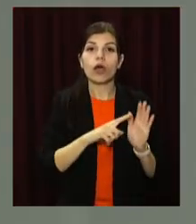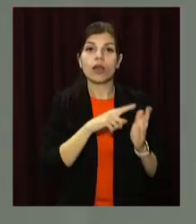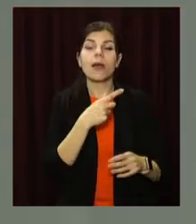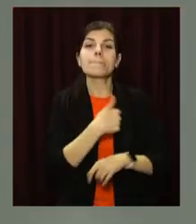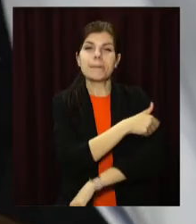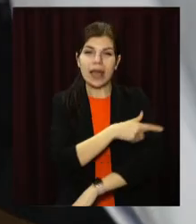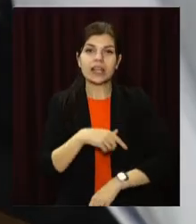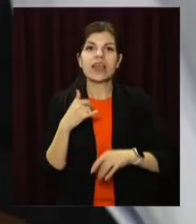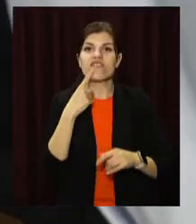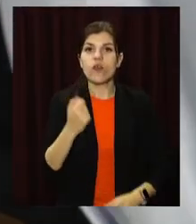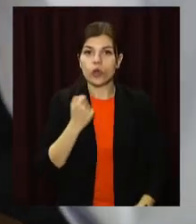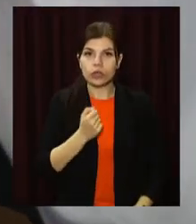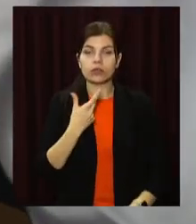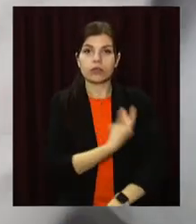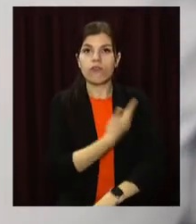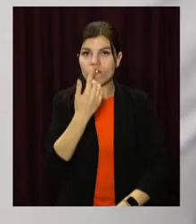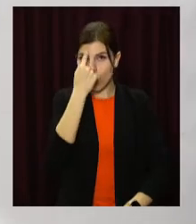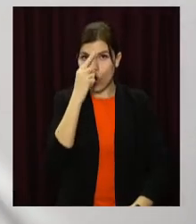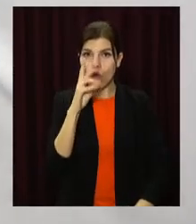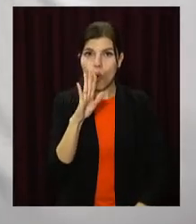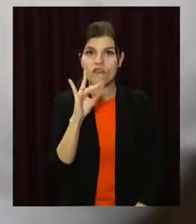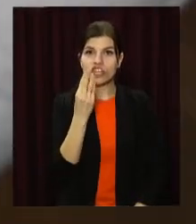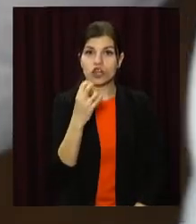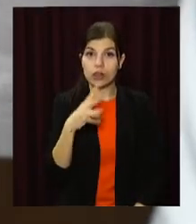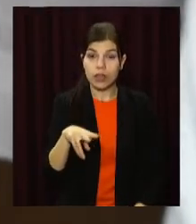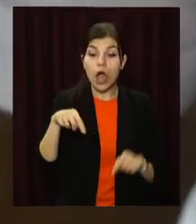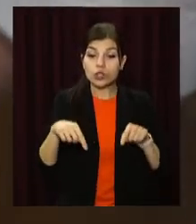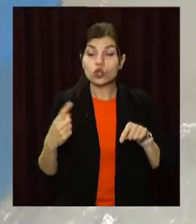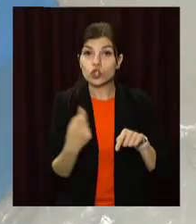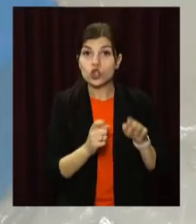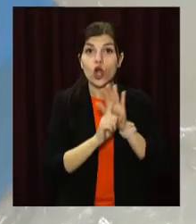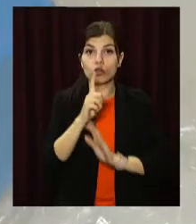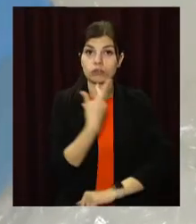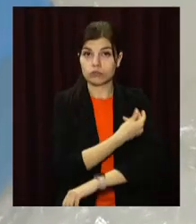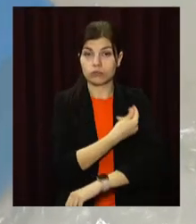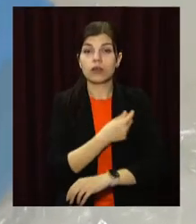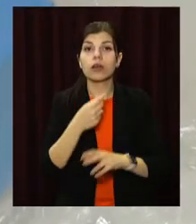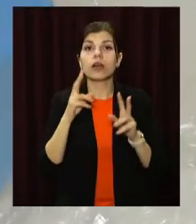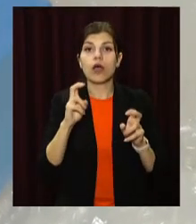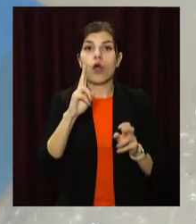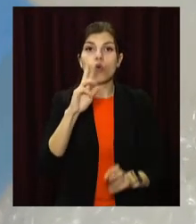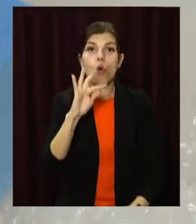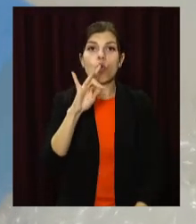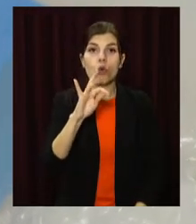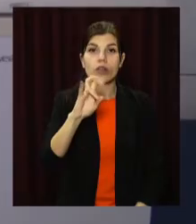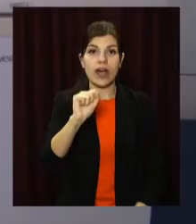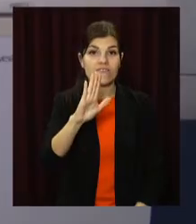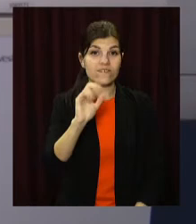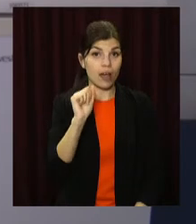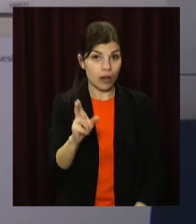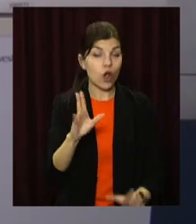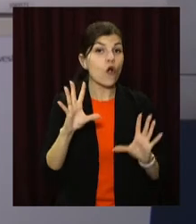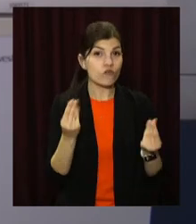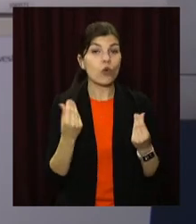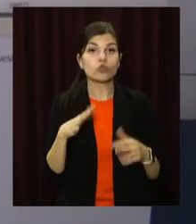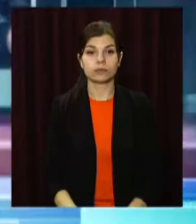«Ковішілд». А цього тижня почалася імунізація препаратом «Коронавак». Загалом вже вакцинували понад 430